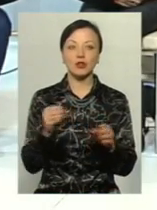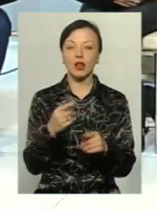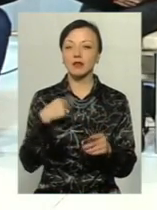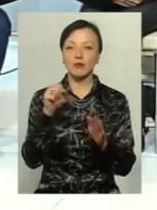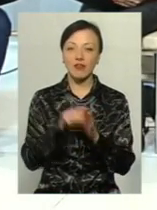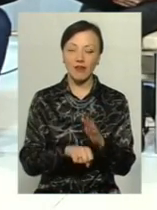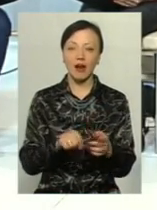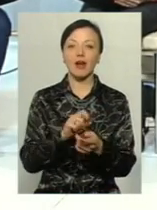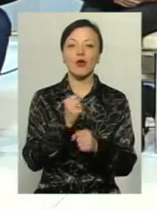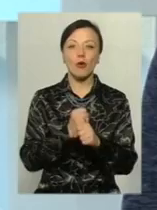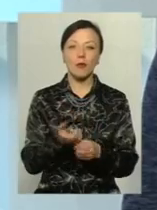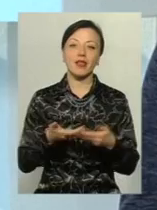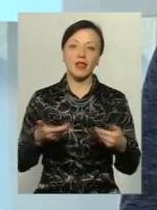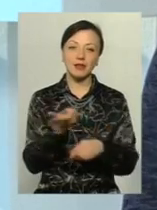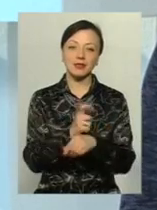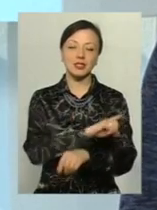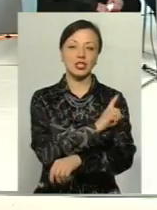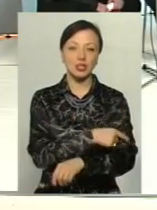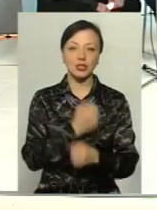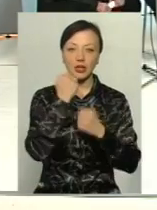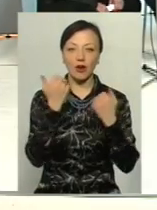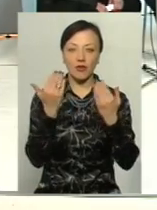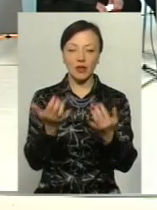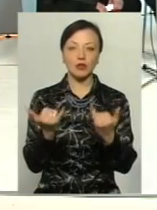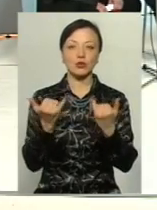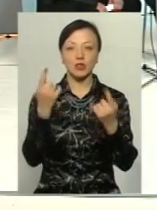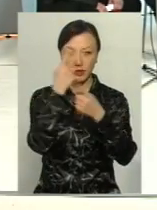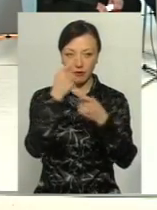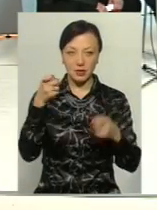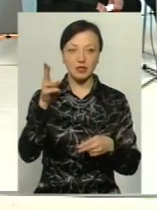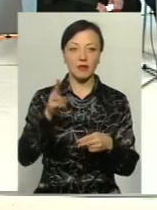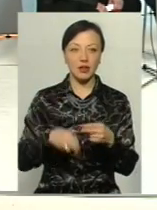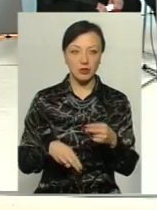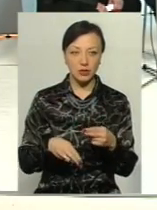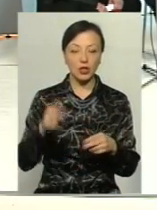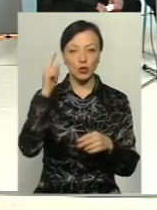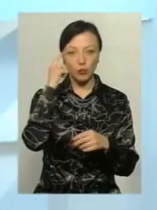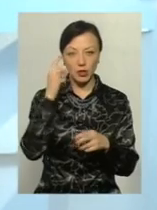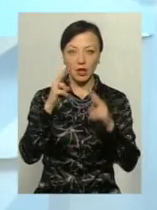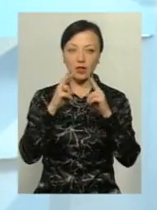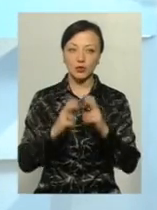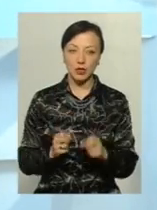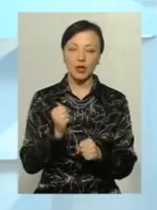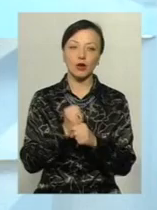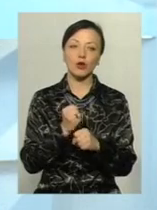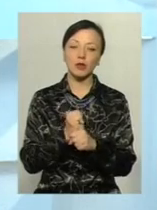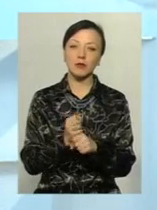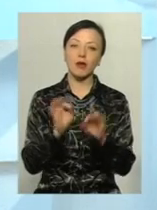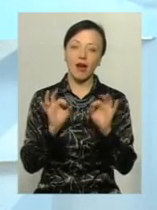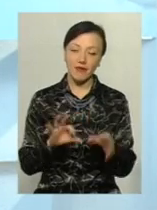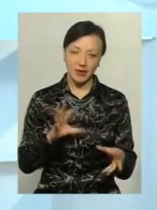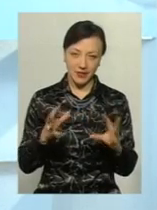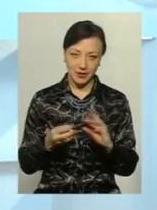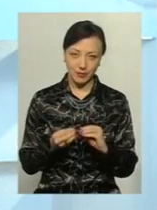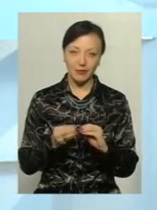биває, робить нас сильнішими. Що ж, дякую вам. На сьогодні наш ефір завершений. Думайте, аналізуйте, робіть